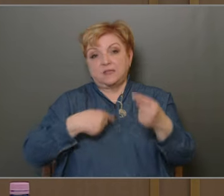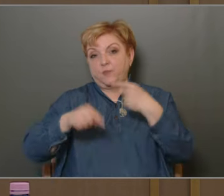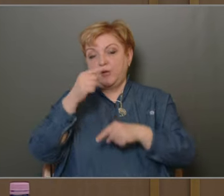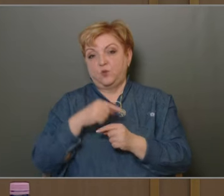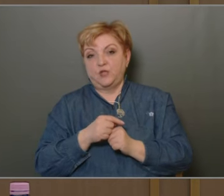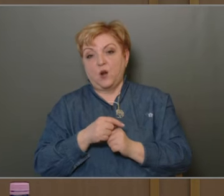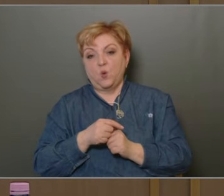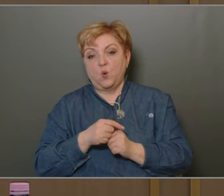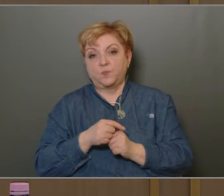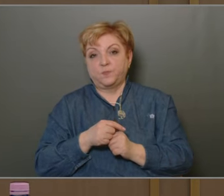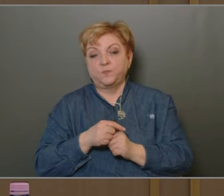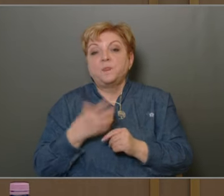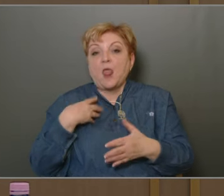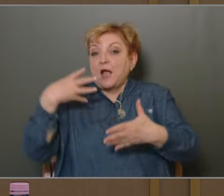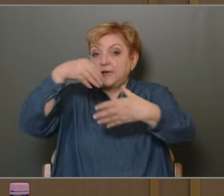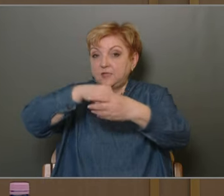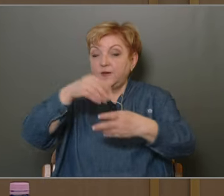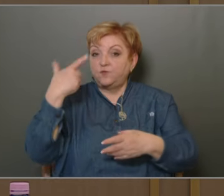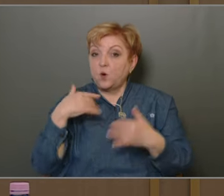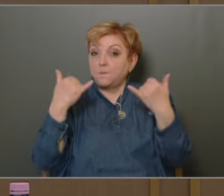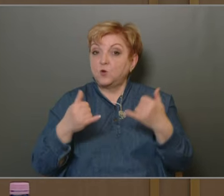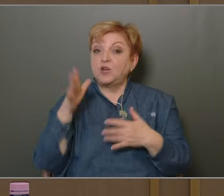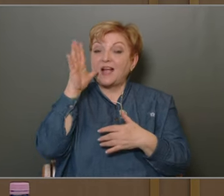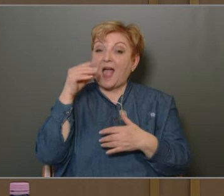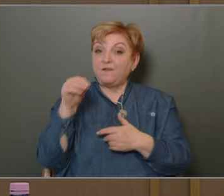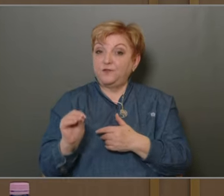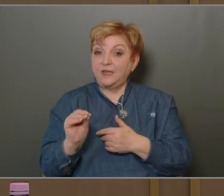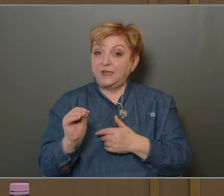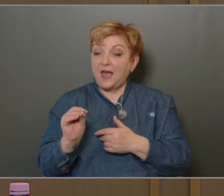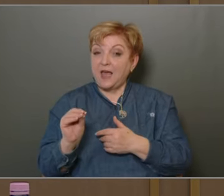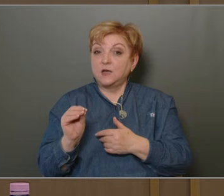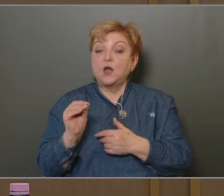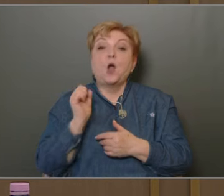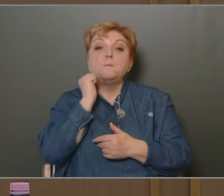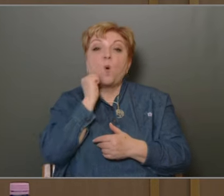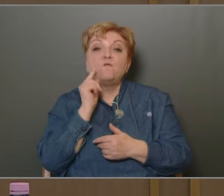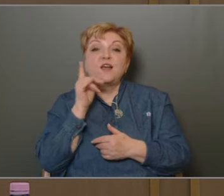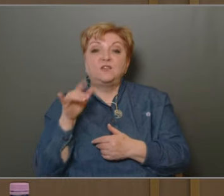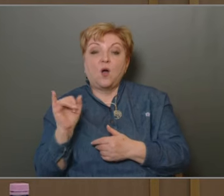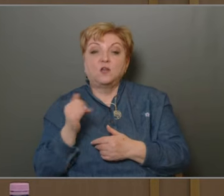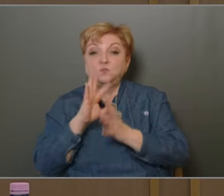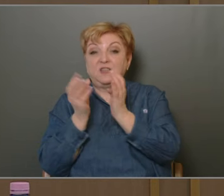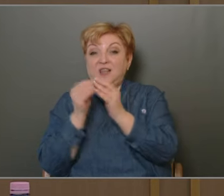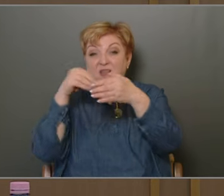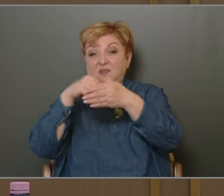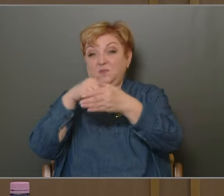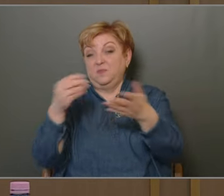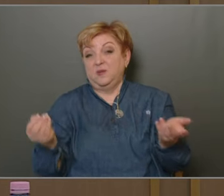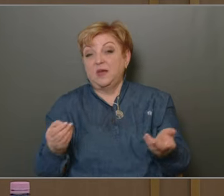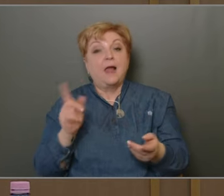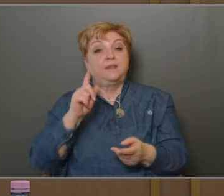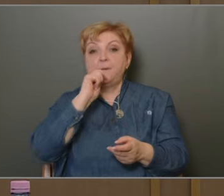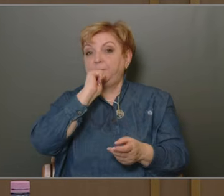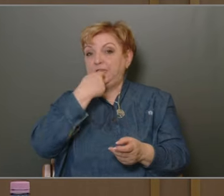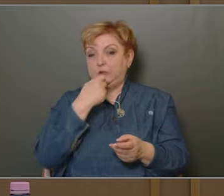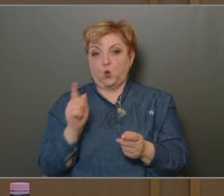természetesen része lett volna a mostani KFT-nek a MUFETA is, és minden egyéb. Nem